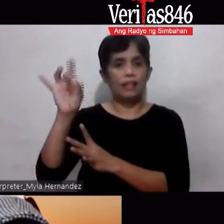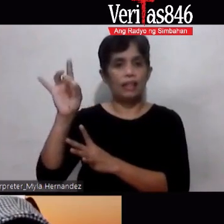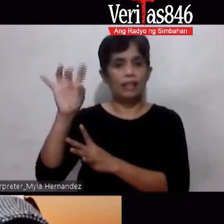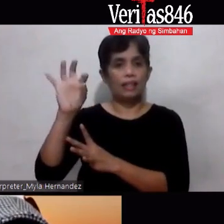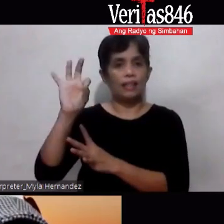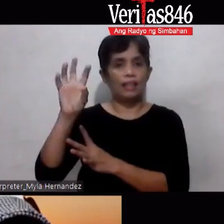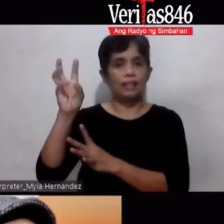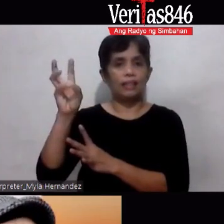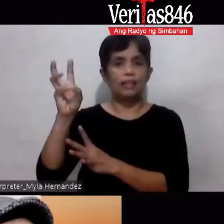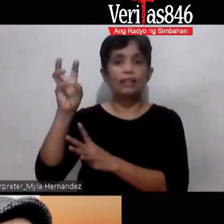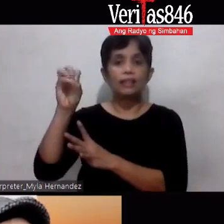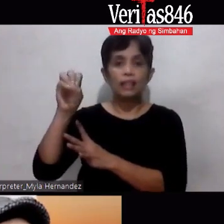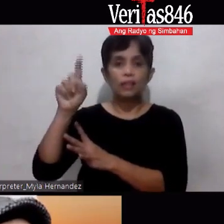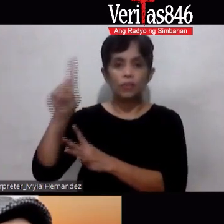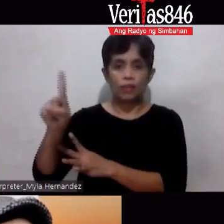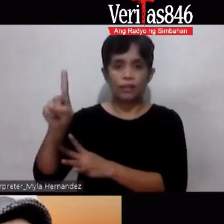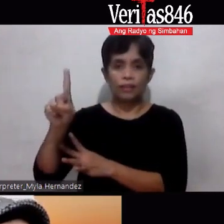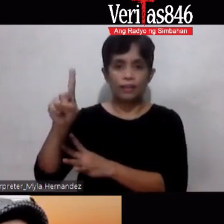0918-8989601